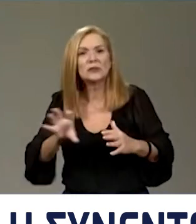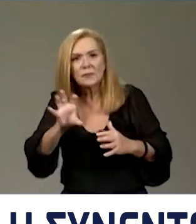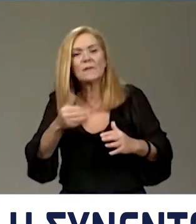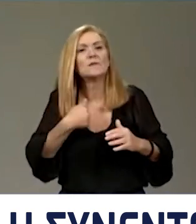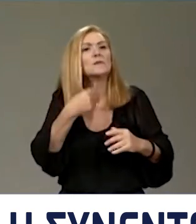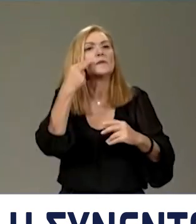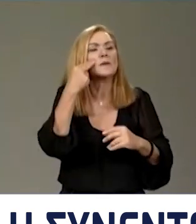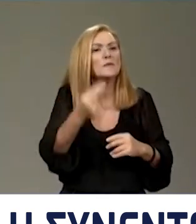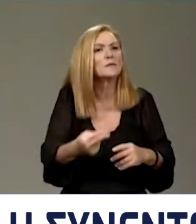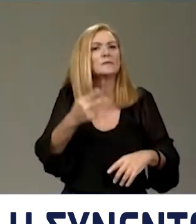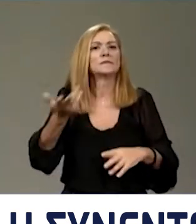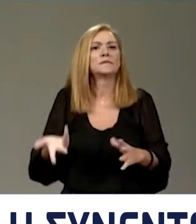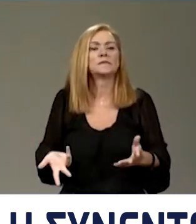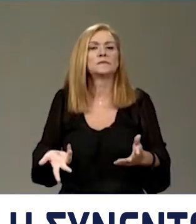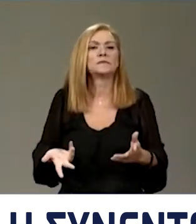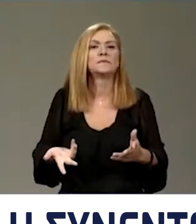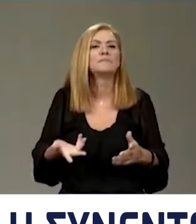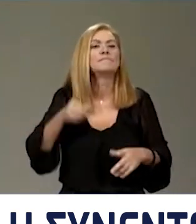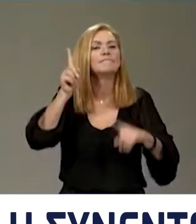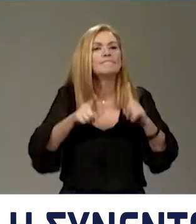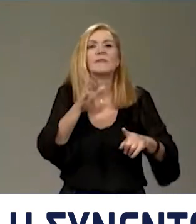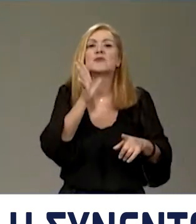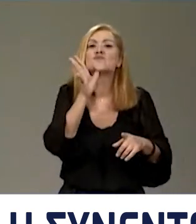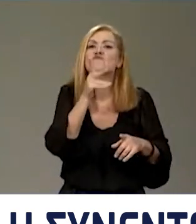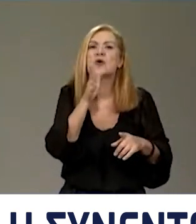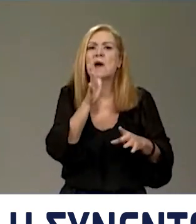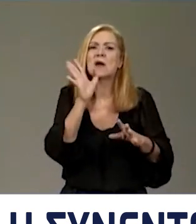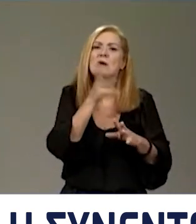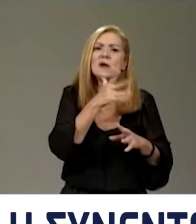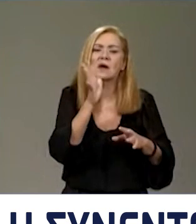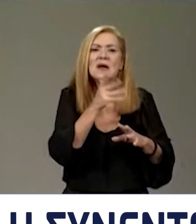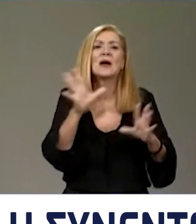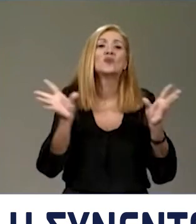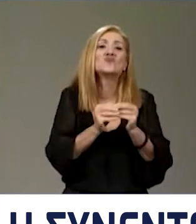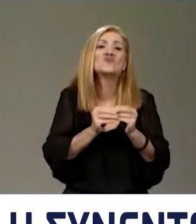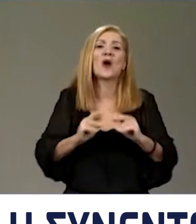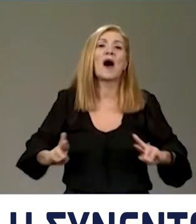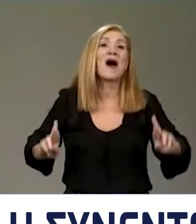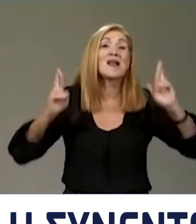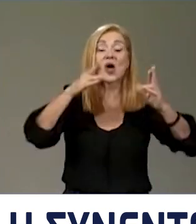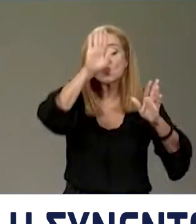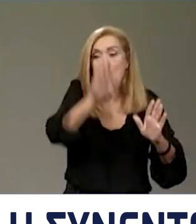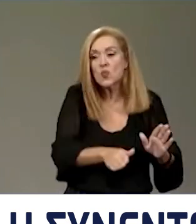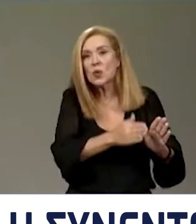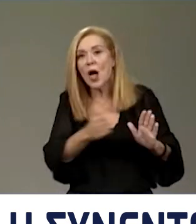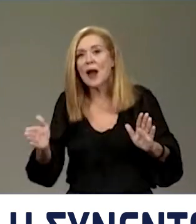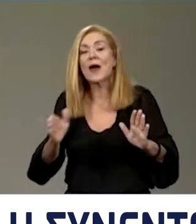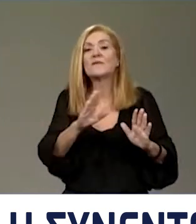παρατηρούμε κάποιες προσωρινές ελπίζω στρευλώσεις στην αγορά ενέργειας όλης της νοτιοανατολικής